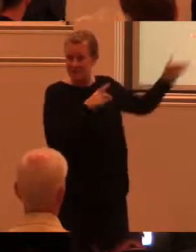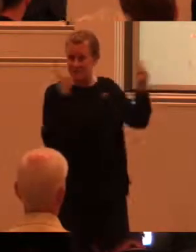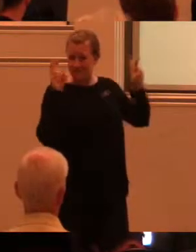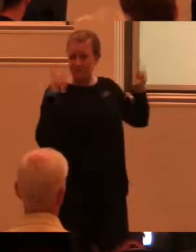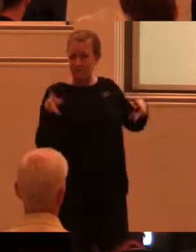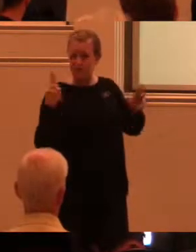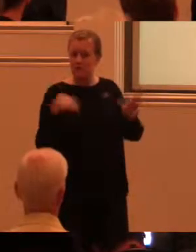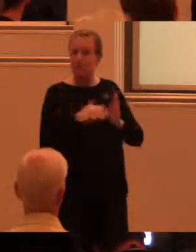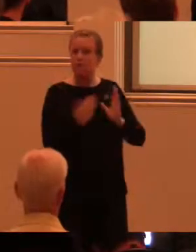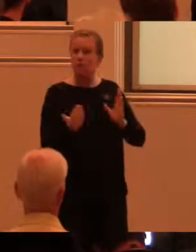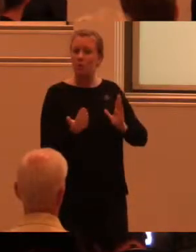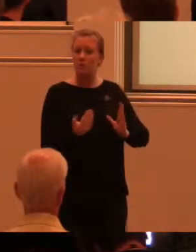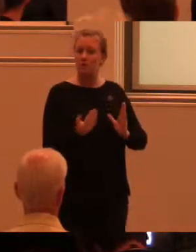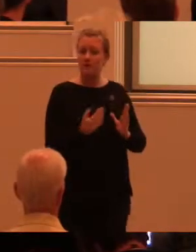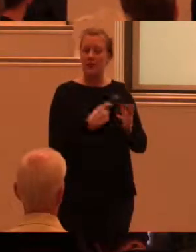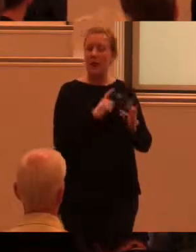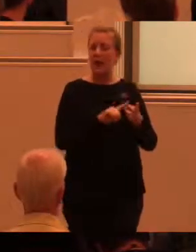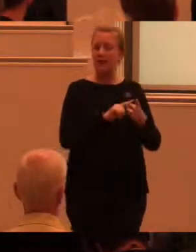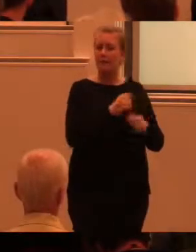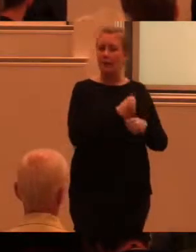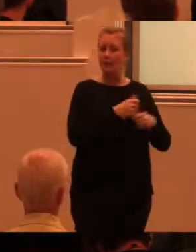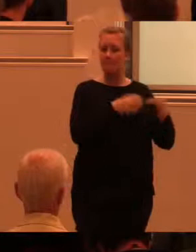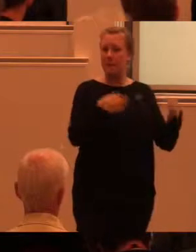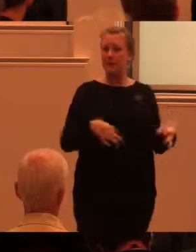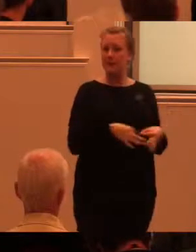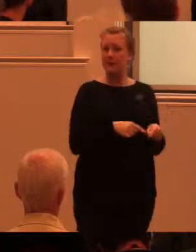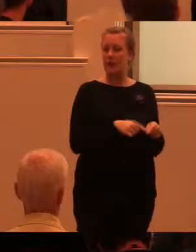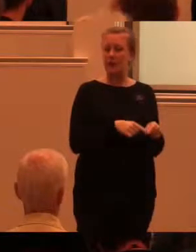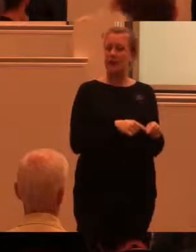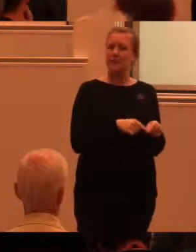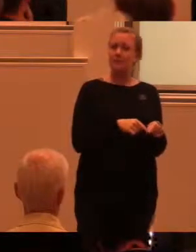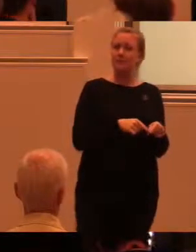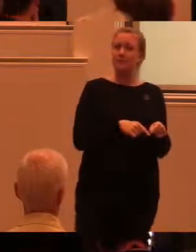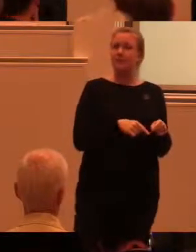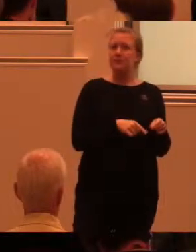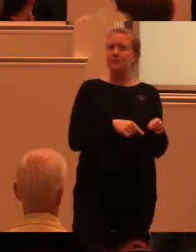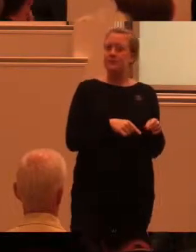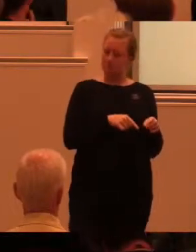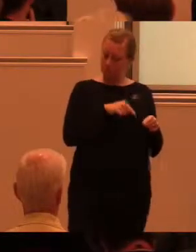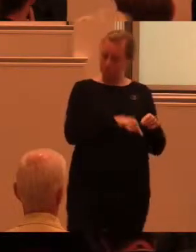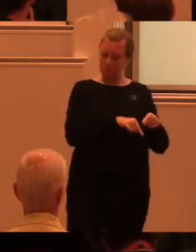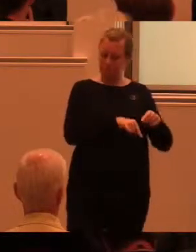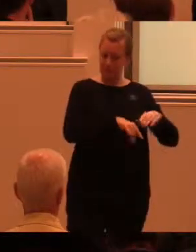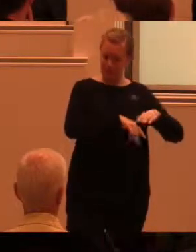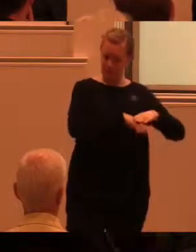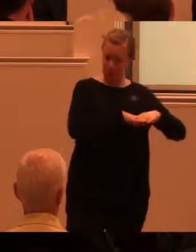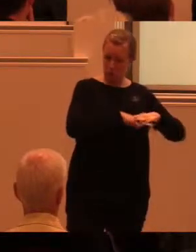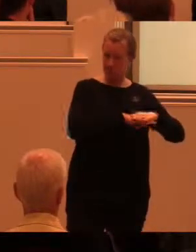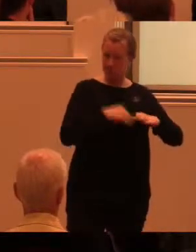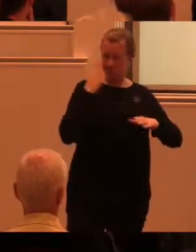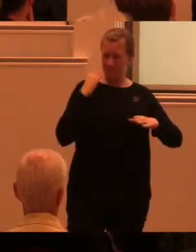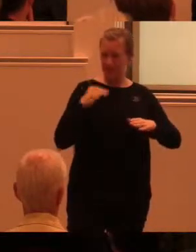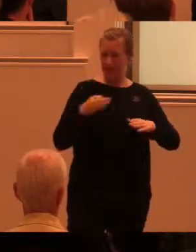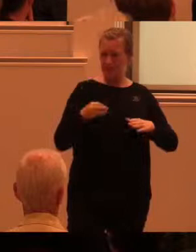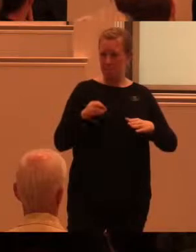ett arbete som grundlades när Paralympics ägde